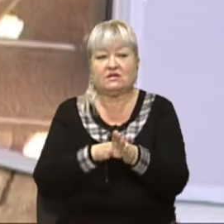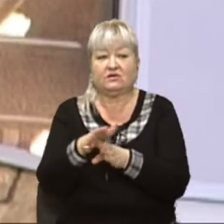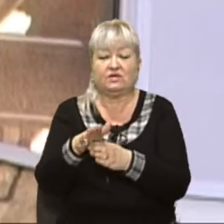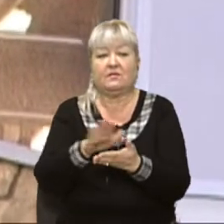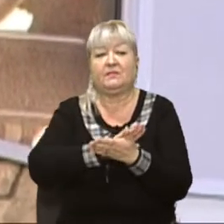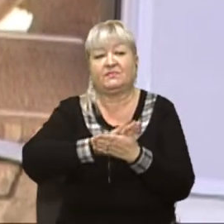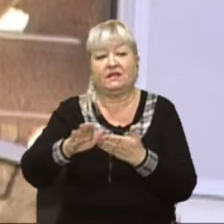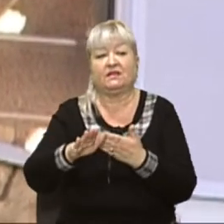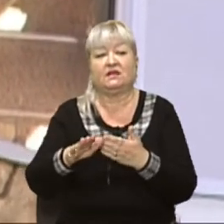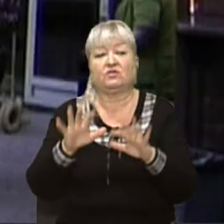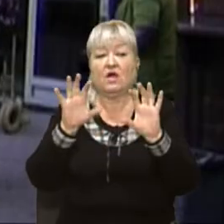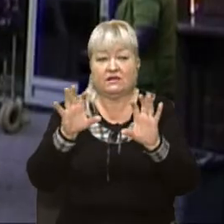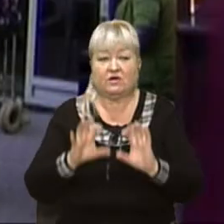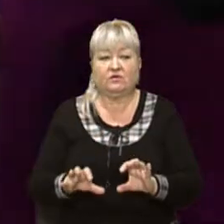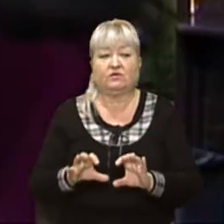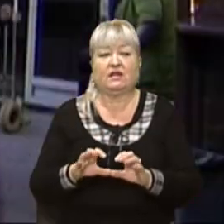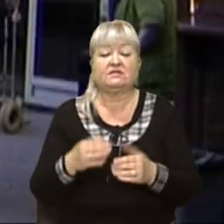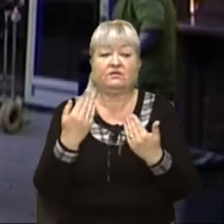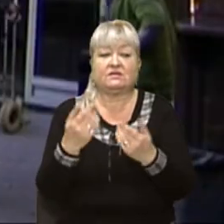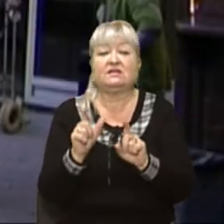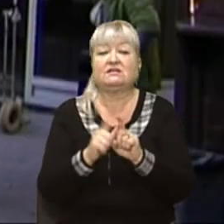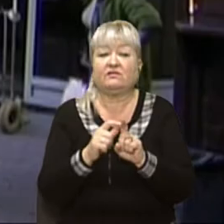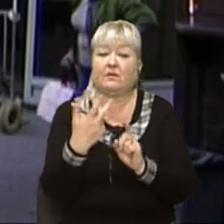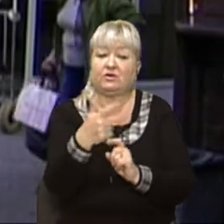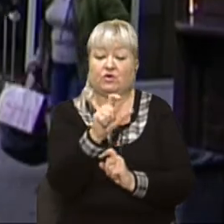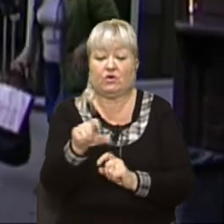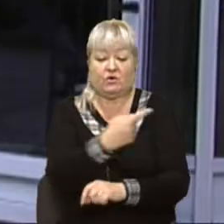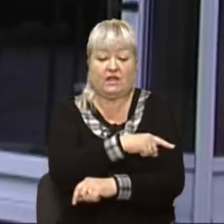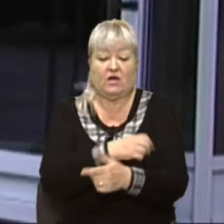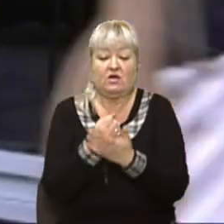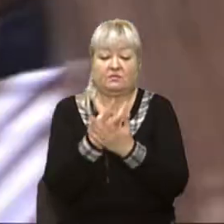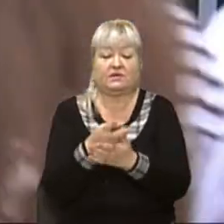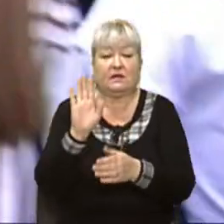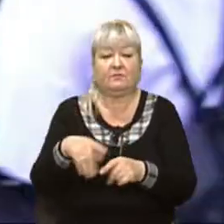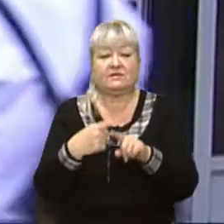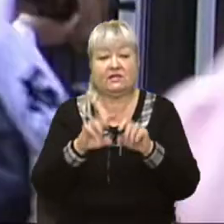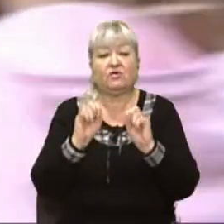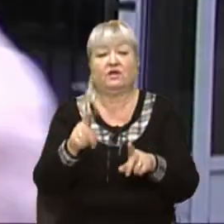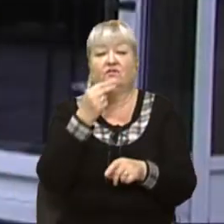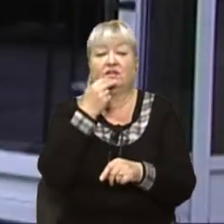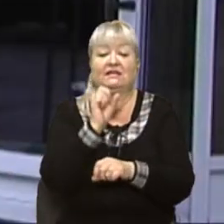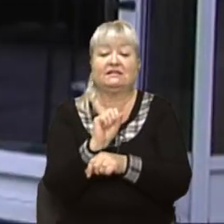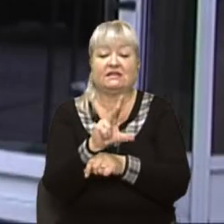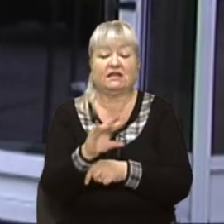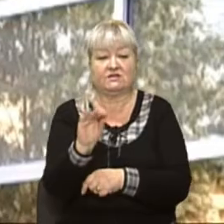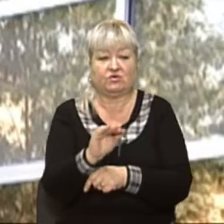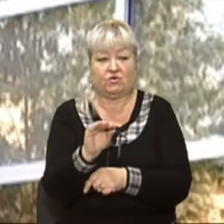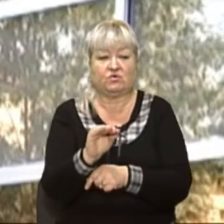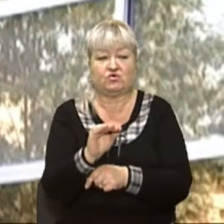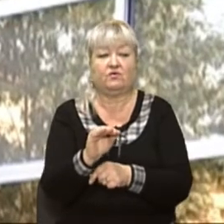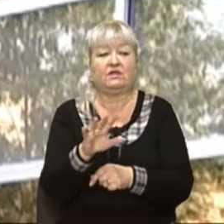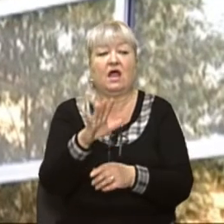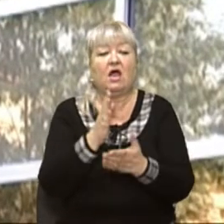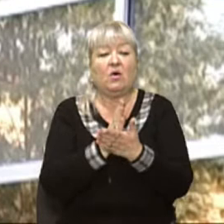законодавства Олена Улашина. За її словами, троє людей госпіталізували після того, як вони їли 13 жовтня у закладі